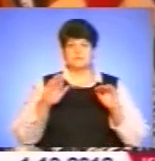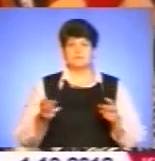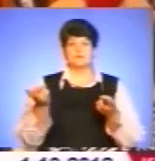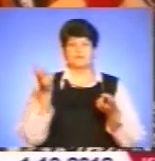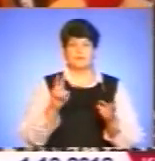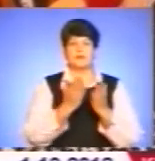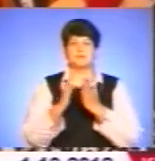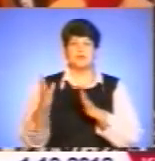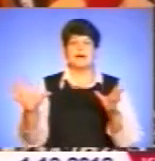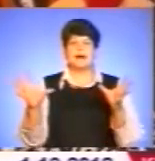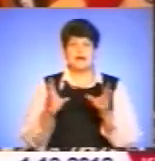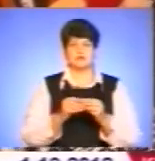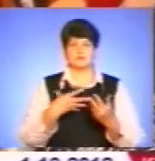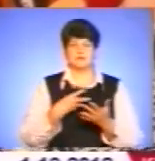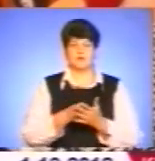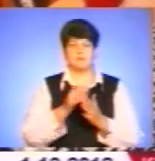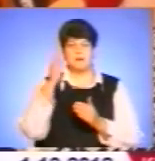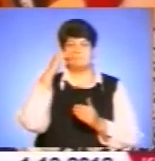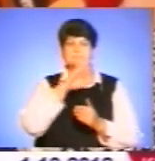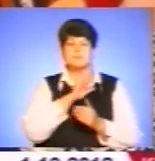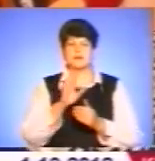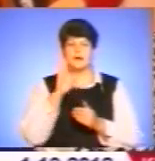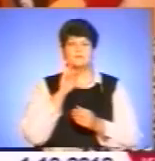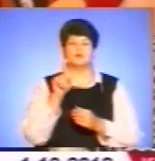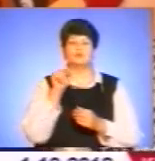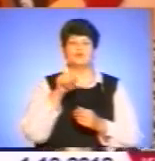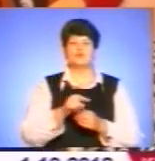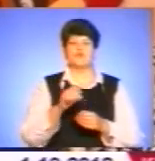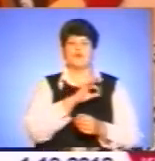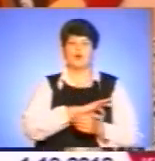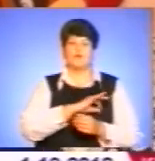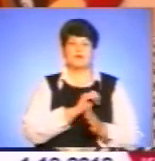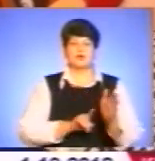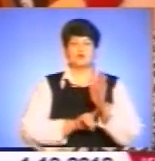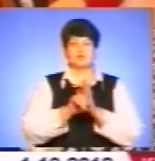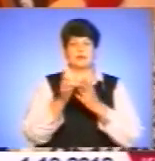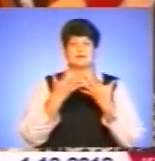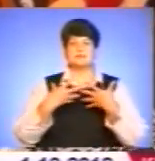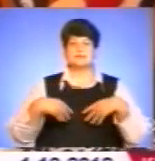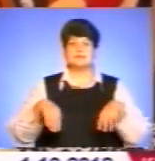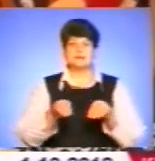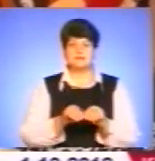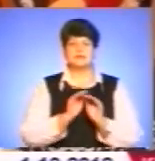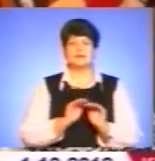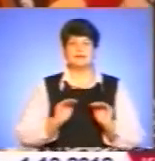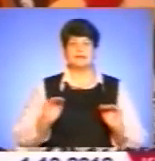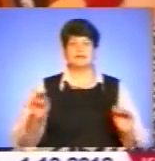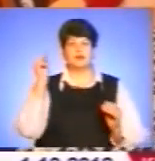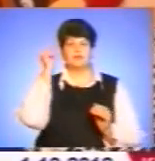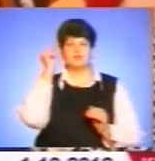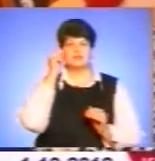бібліотеку разом зі своїми батьками. Тому що виховання все-таки починається з сім'ї і дитина вчиться читати